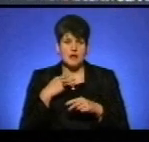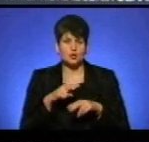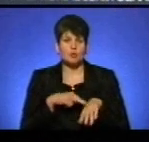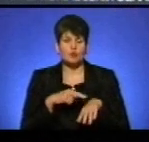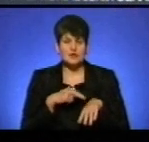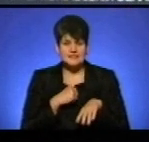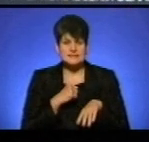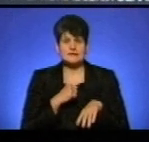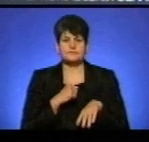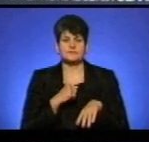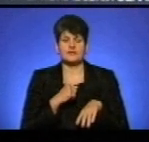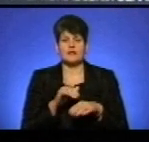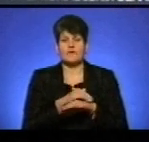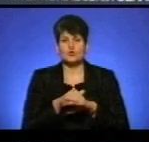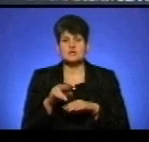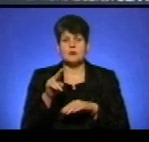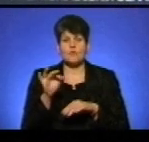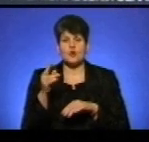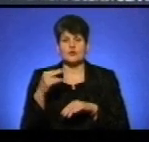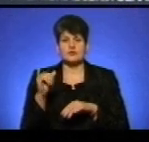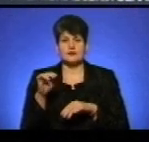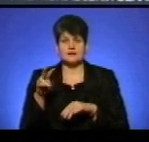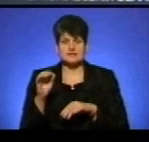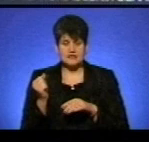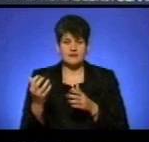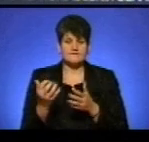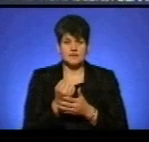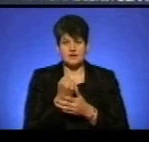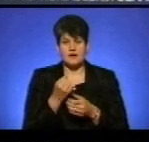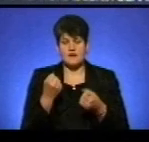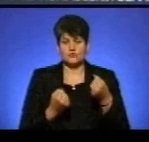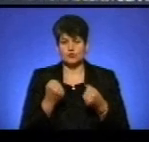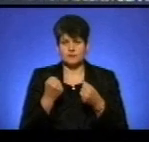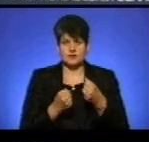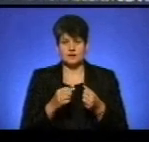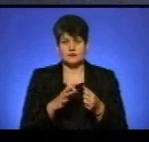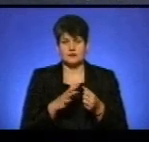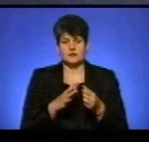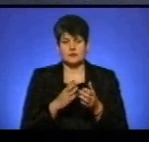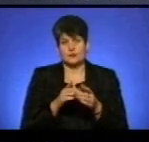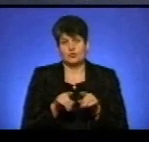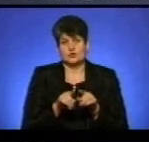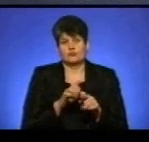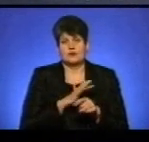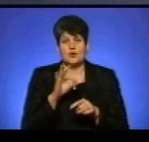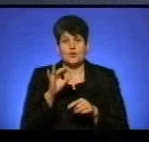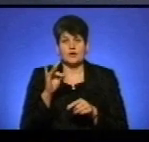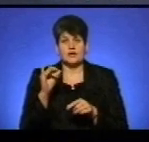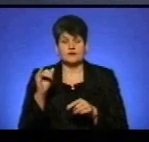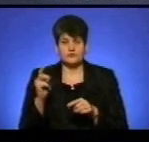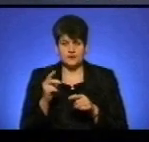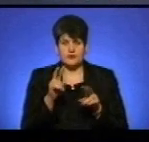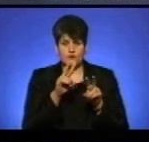на вулиці Подільській виявлено автомобіль, який проходив по орієнтуванню. В ході огляду прилеглої